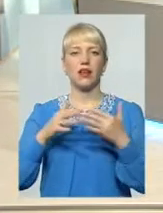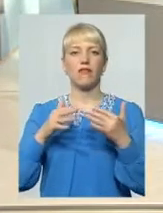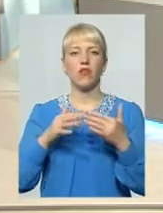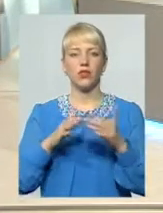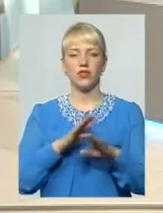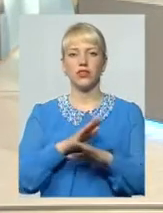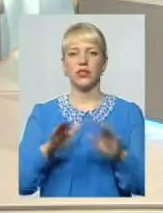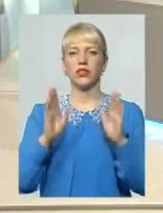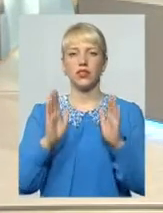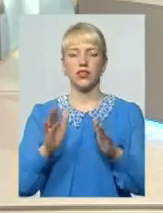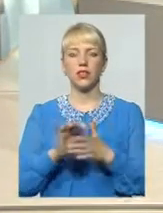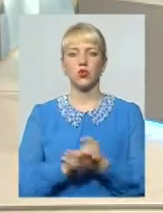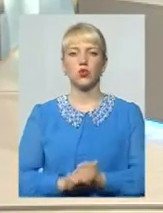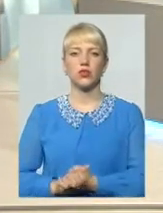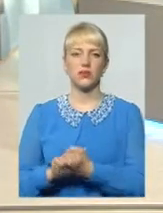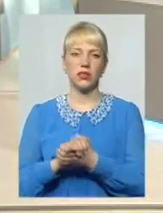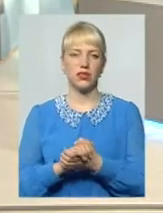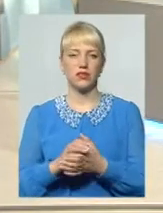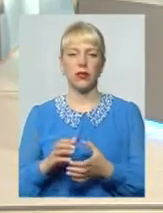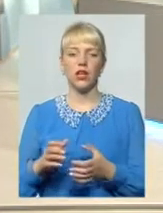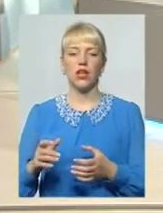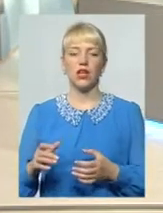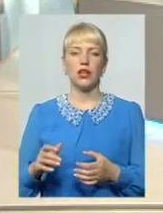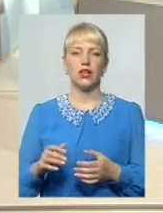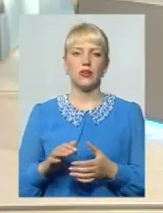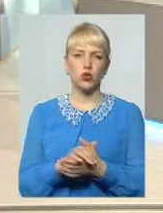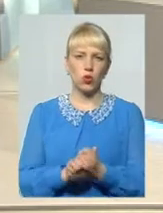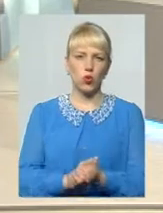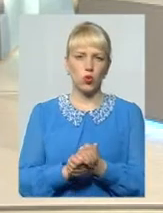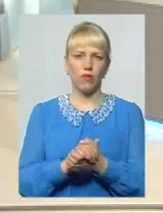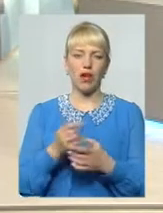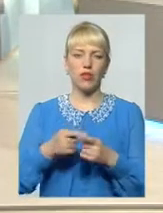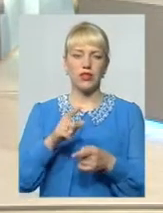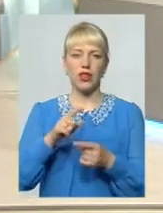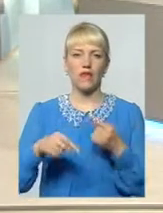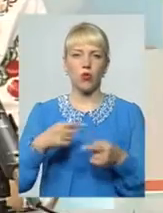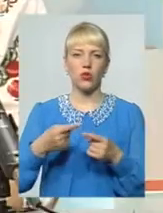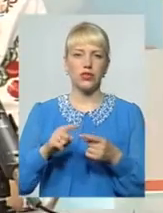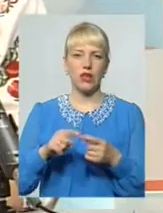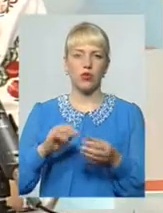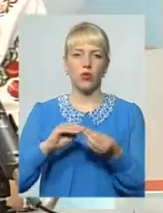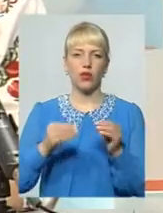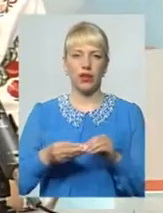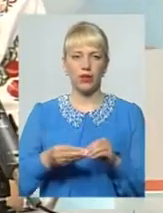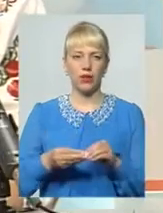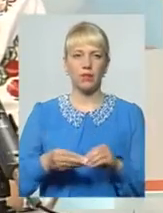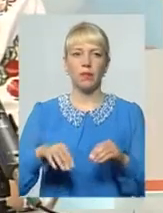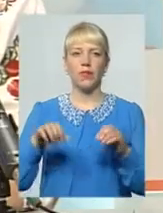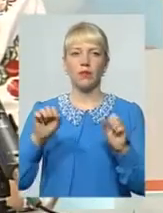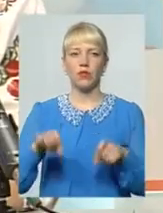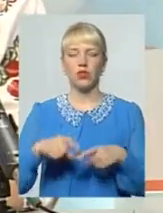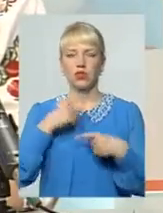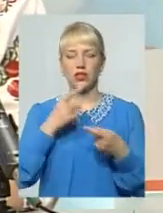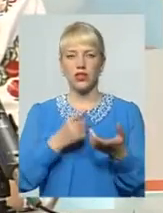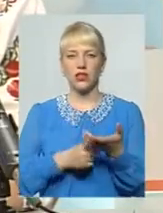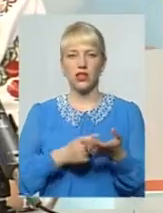тільки суспільство згуртувалося навколо цієї проблеми Дійсно, можна константувати, що в